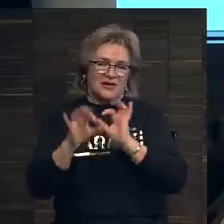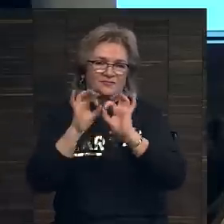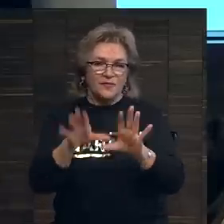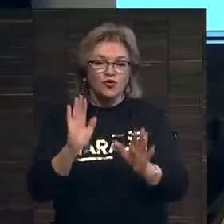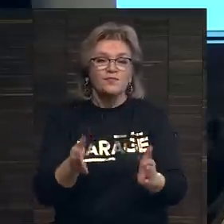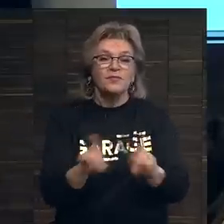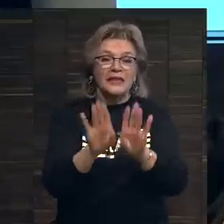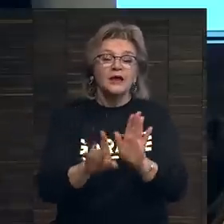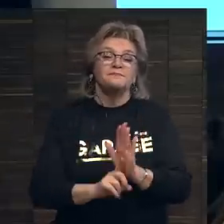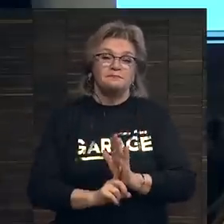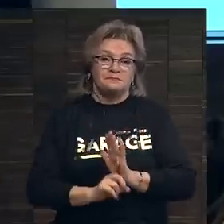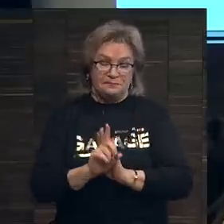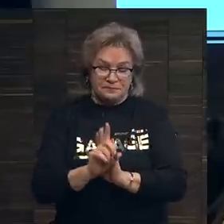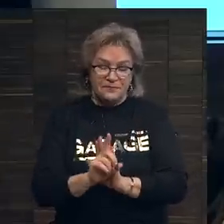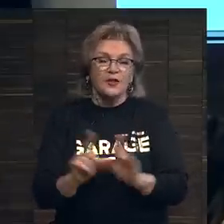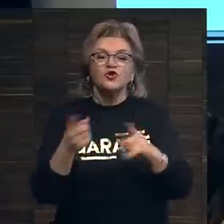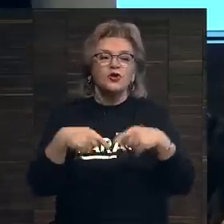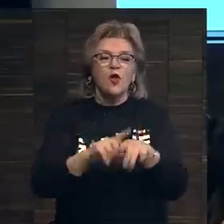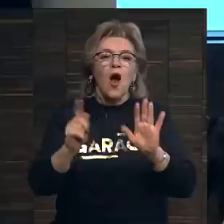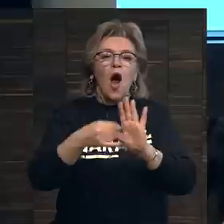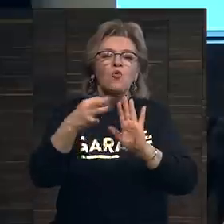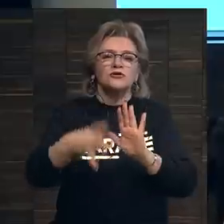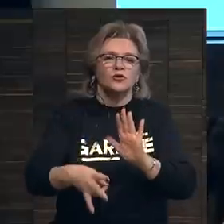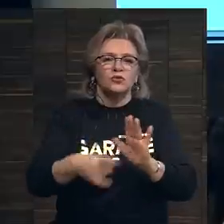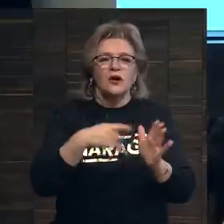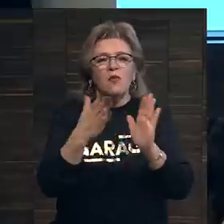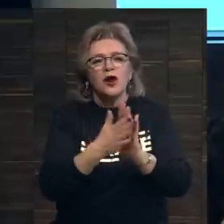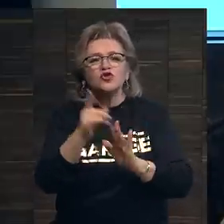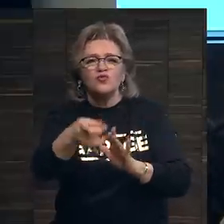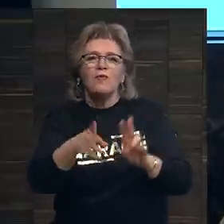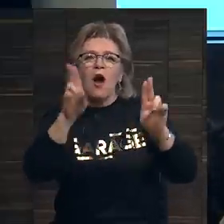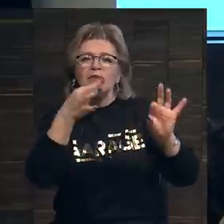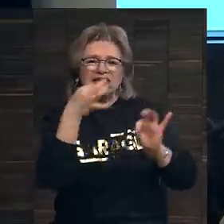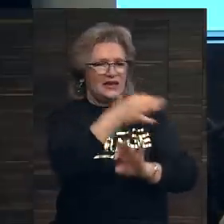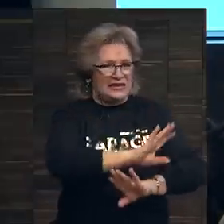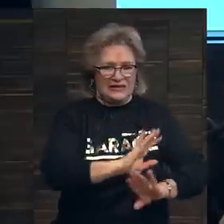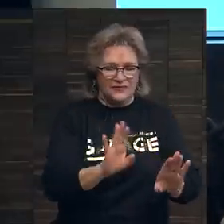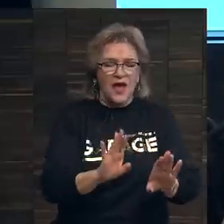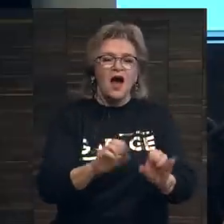Итак, начнем. Что такое аукцион? Я не прошу вас дать определение.